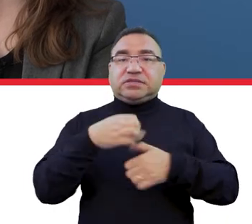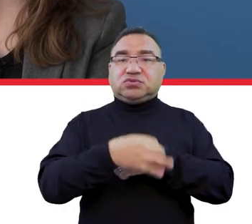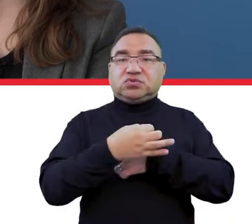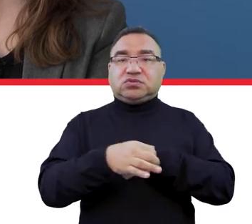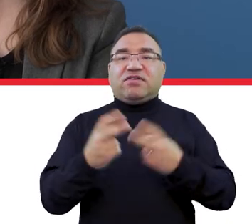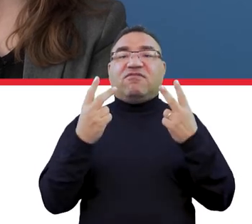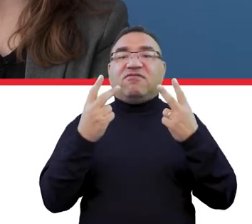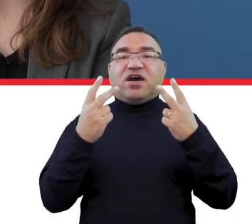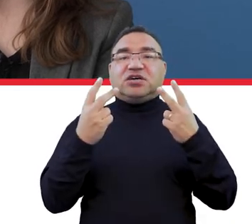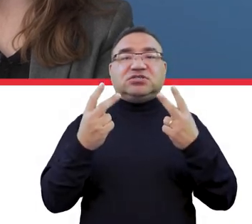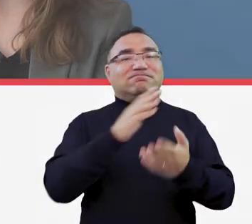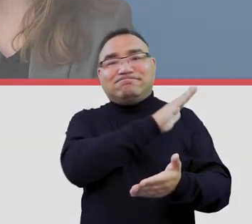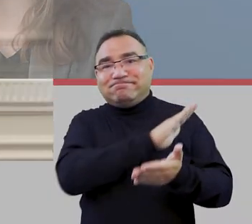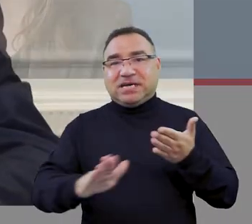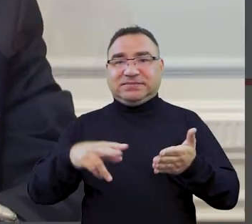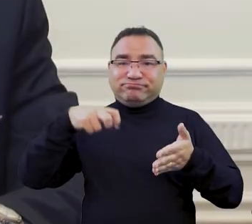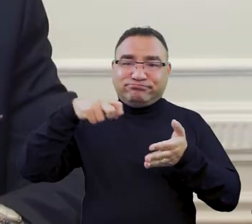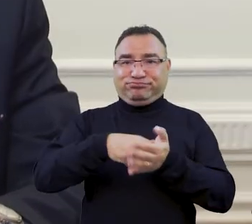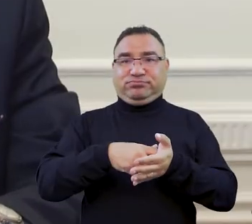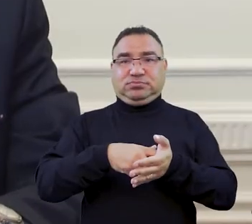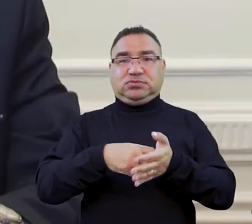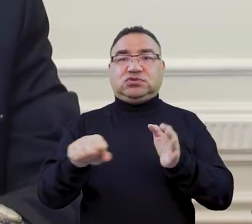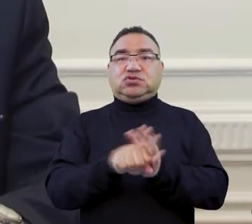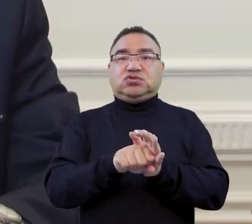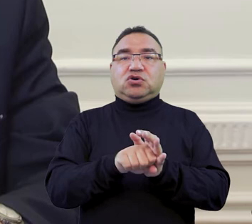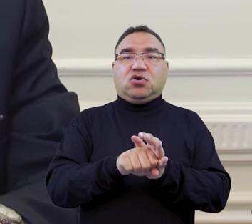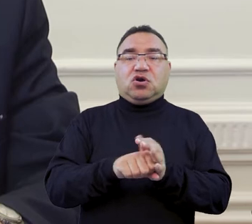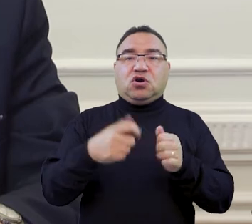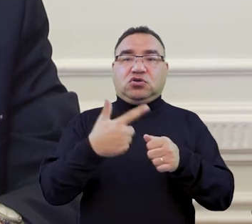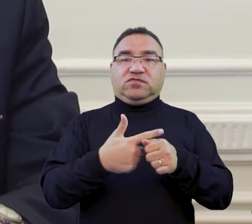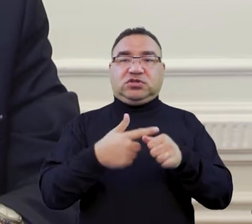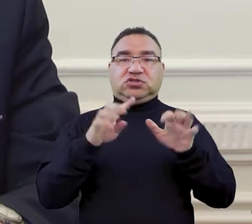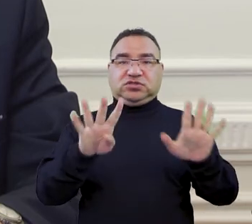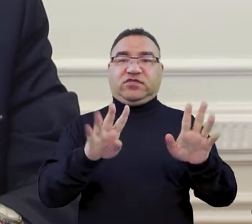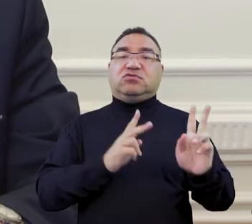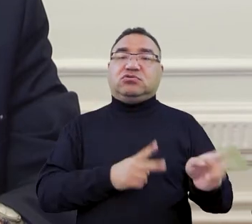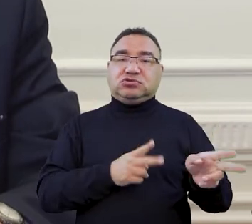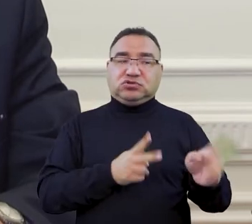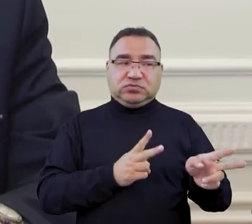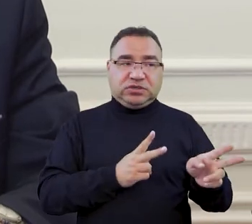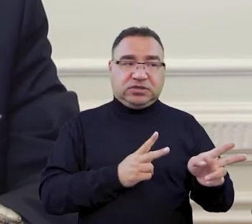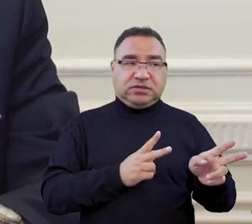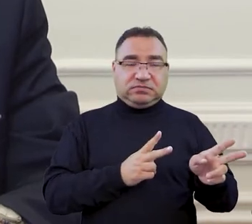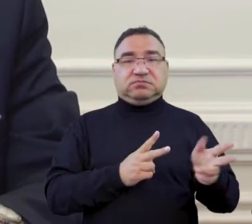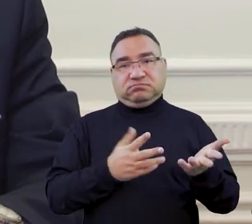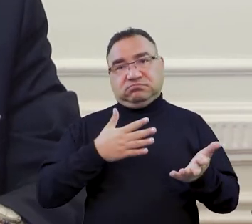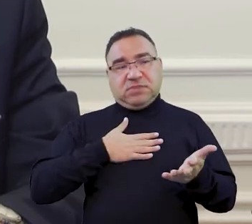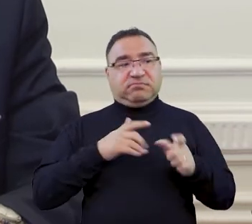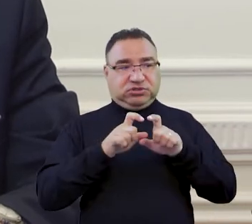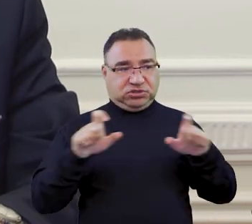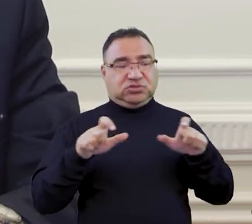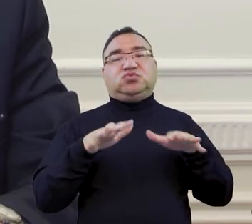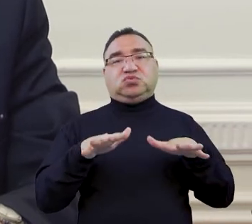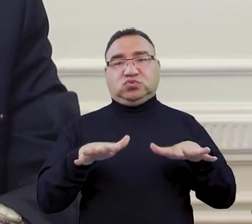studenckie są ważne bez konieczności ich przedłużania do dnia 29 listopada, czyli mamy jeszcze sporo